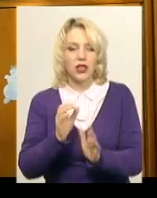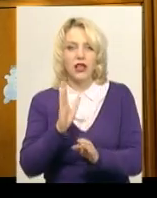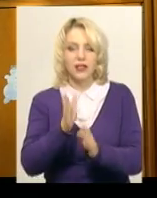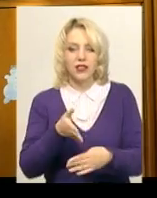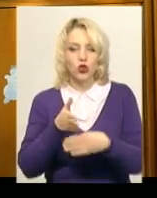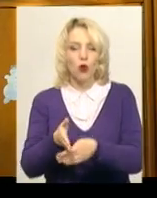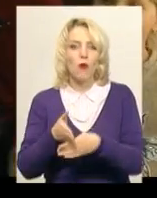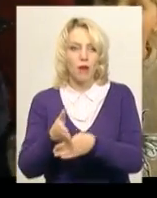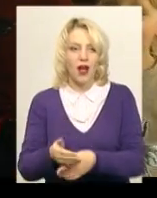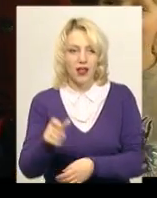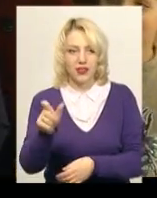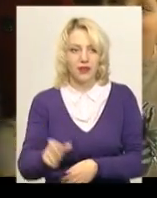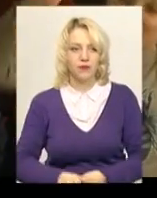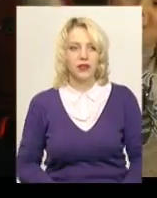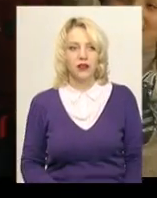допомагати йому.